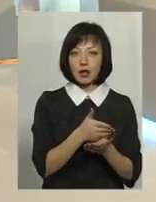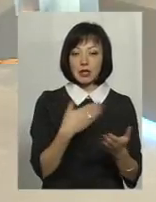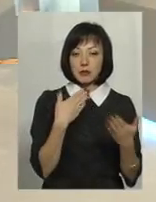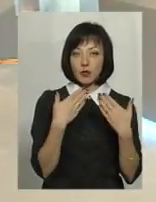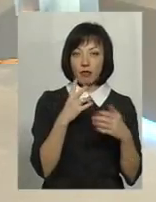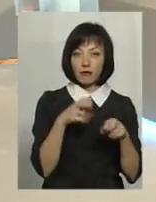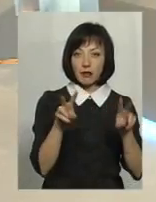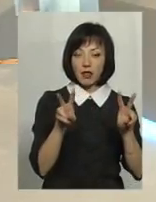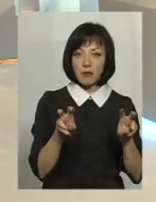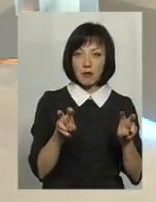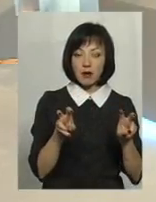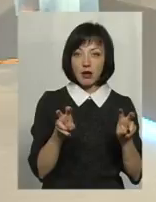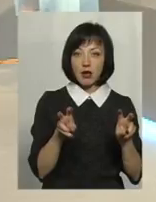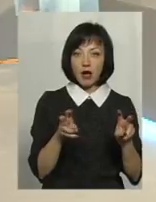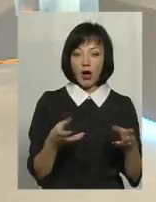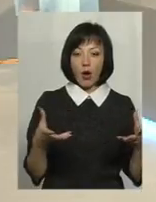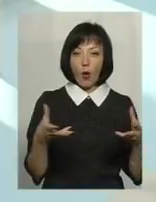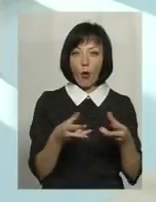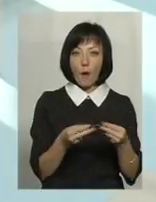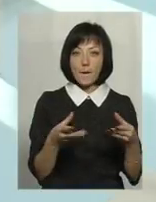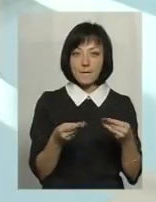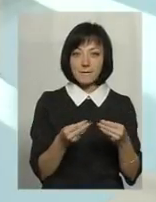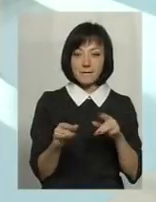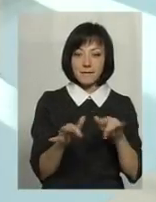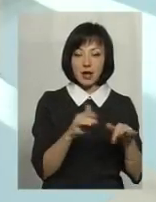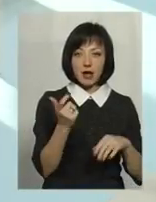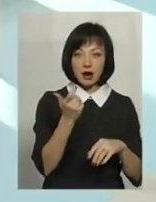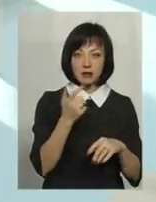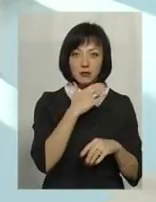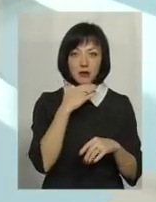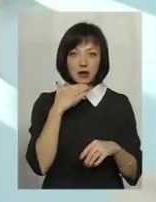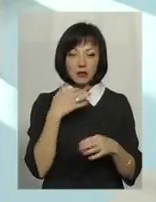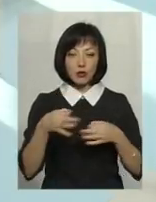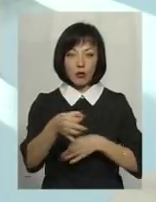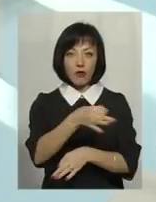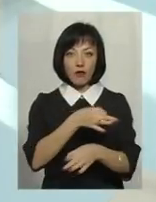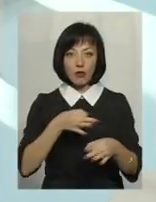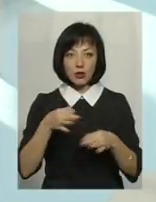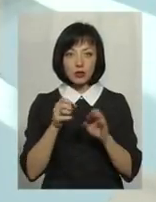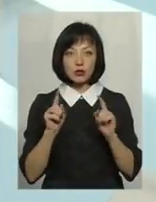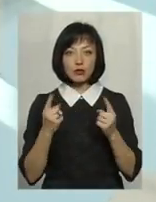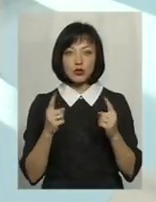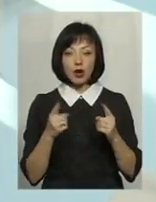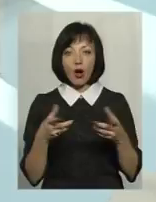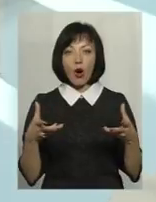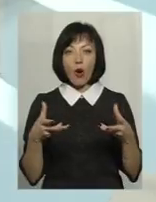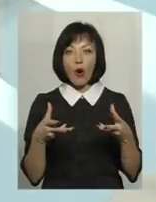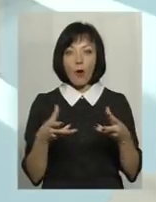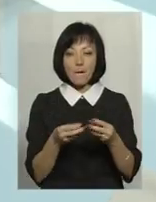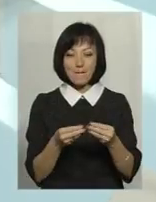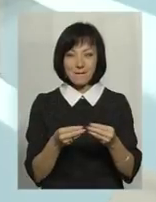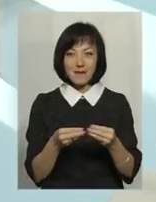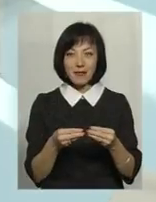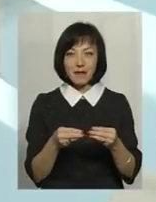спілкувалися на теми кооперації. Дуже багато було навколо цього тем, тому що кооперація, якщо взяти в